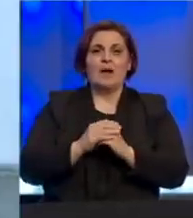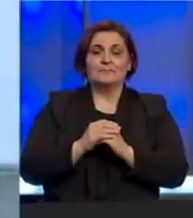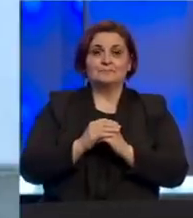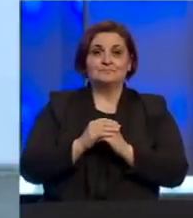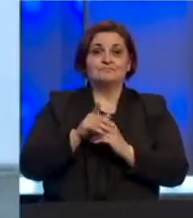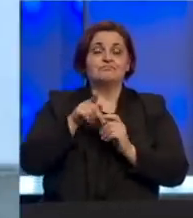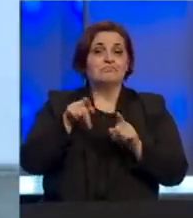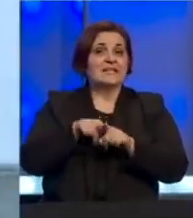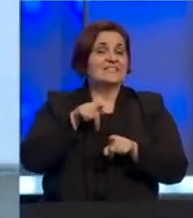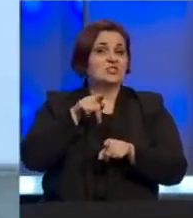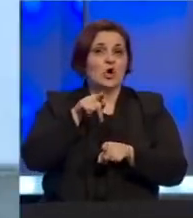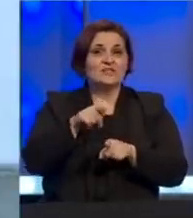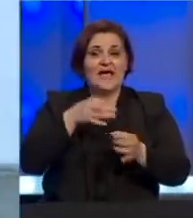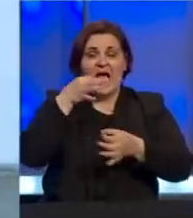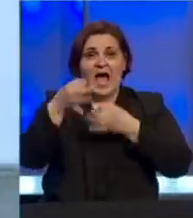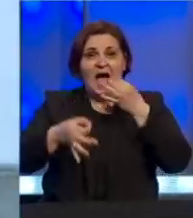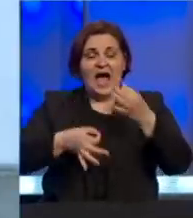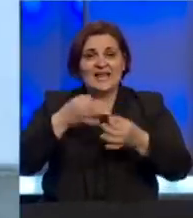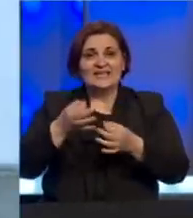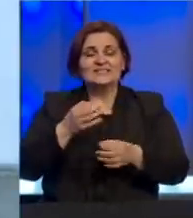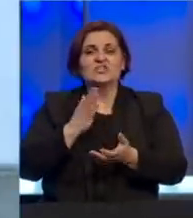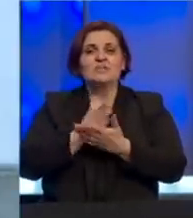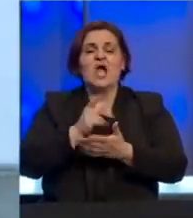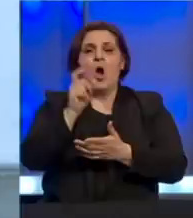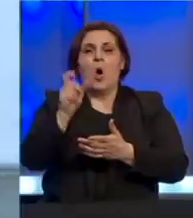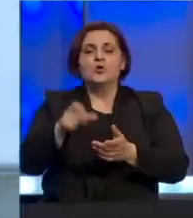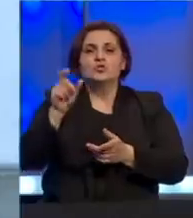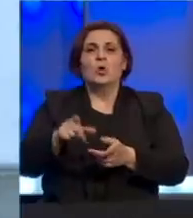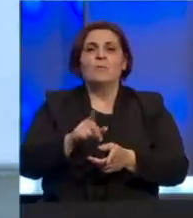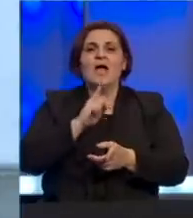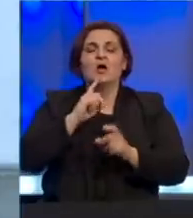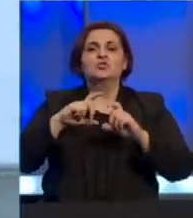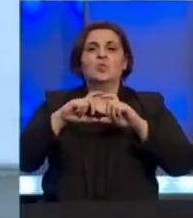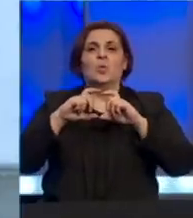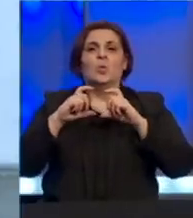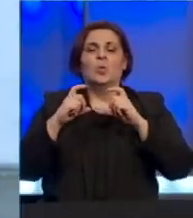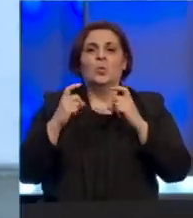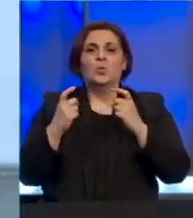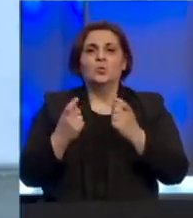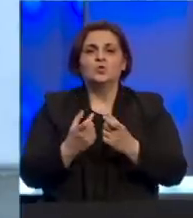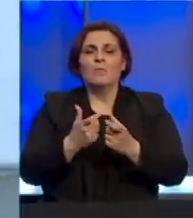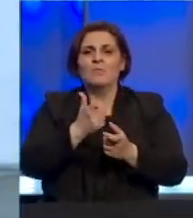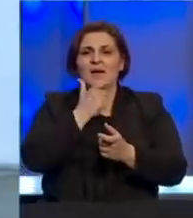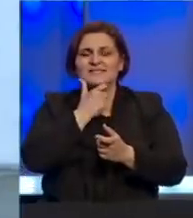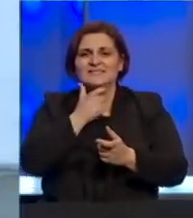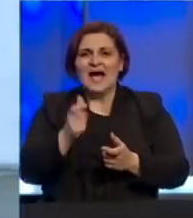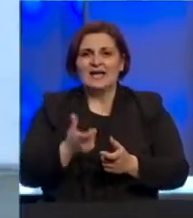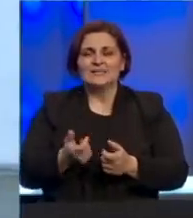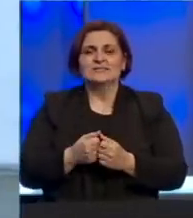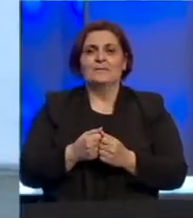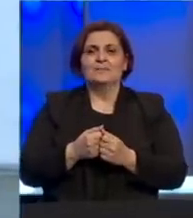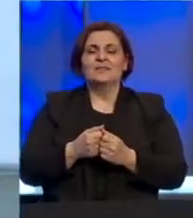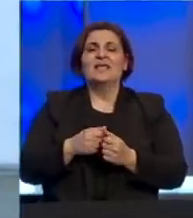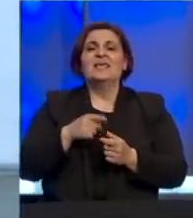radit će se analiza, odnosno testiranje osoba koje se nalaze u domama gdje se nalaze lica starijih doba.